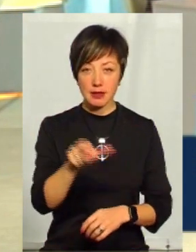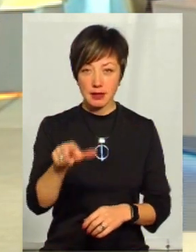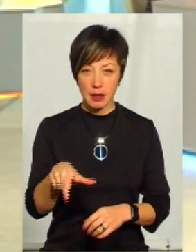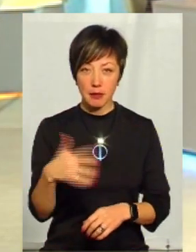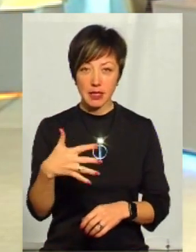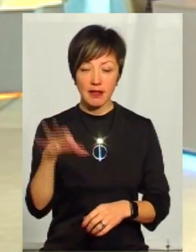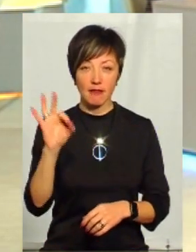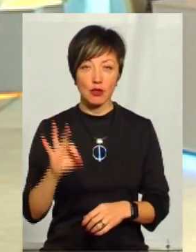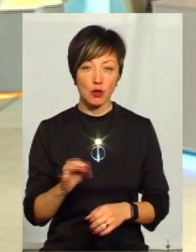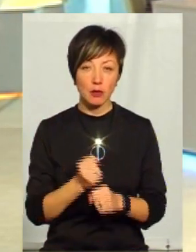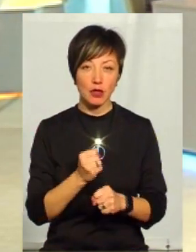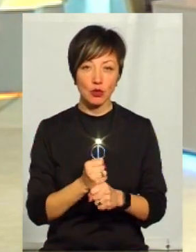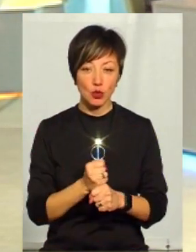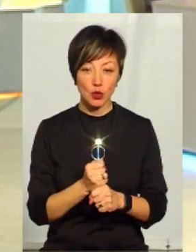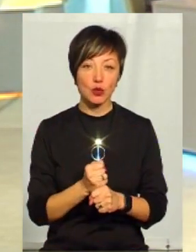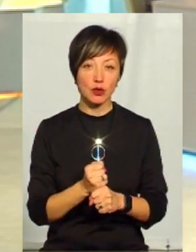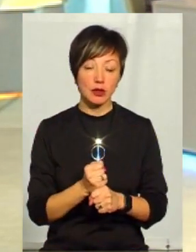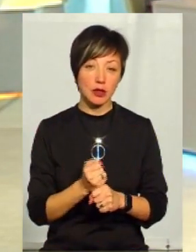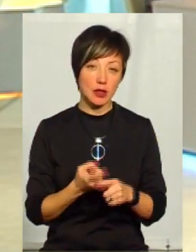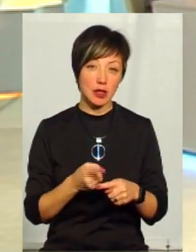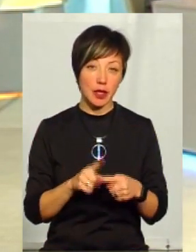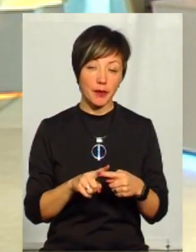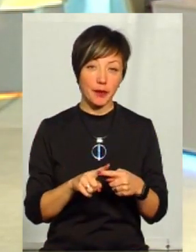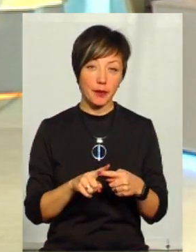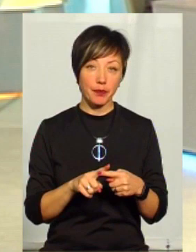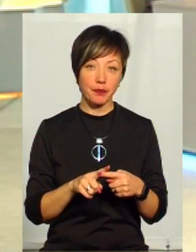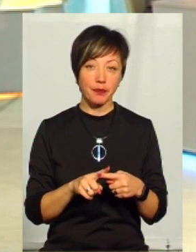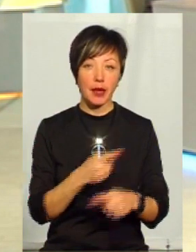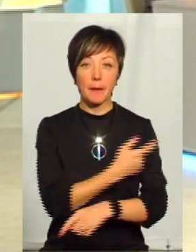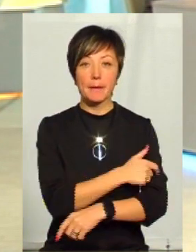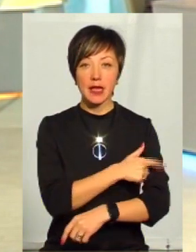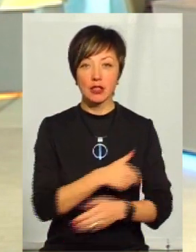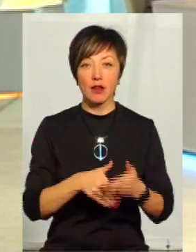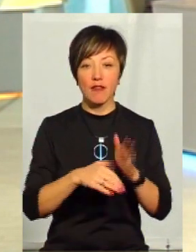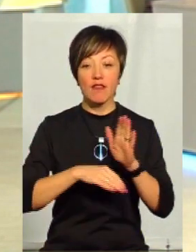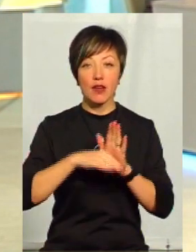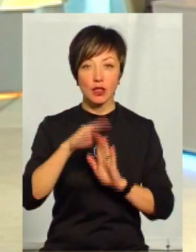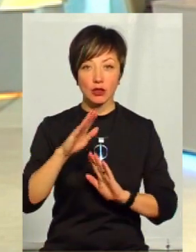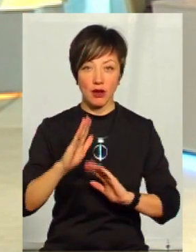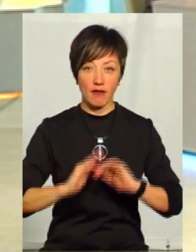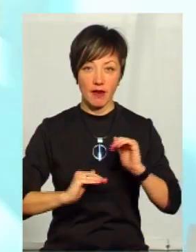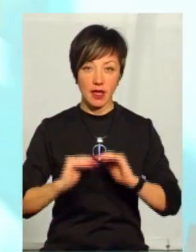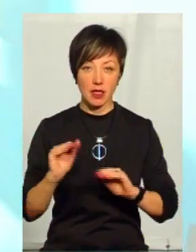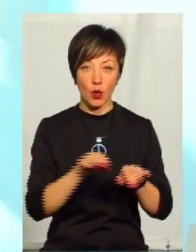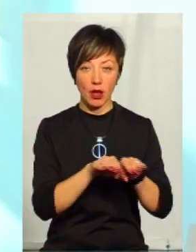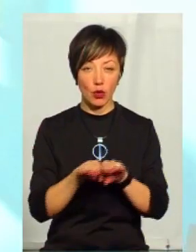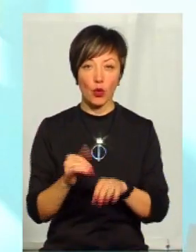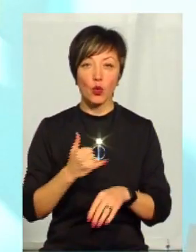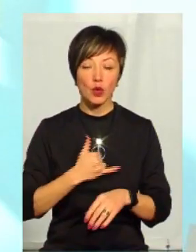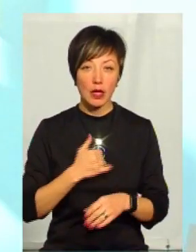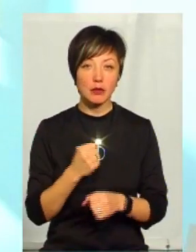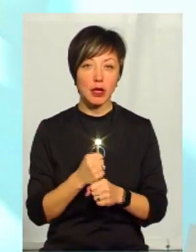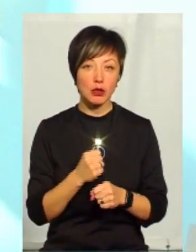50% працюючих медичних сестер – це медичні сестри вищої колекційної категорії. У нас